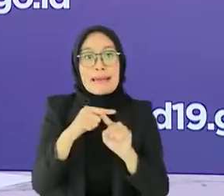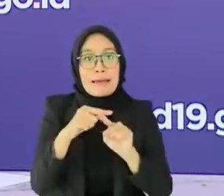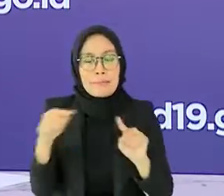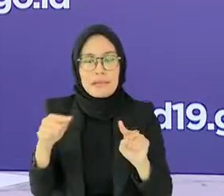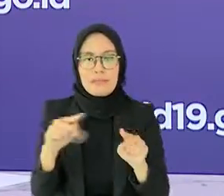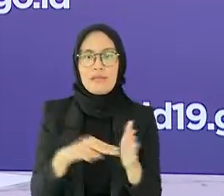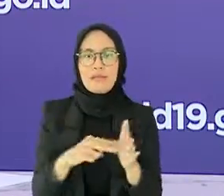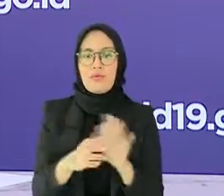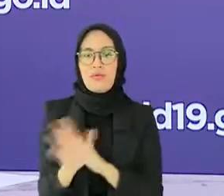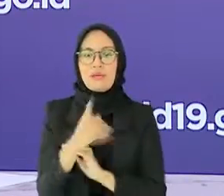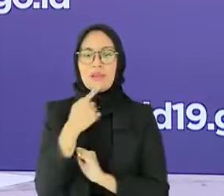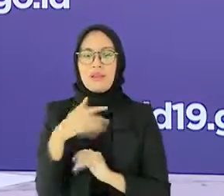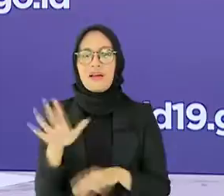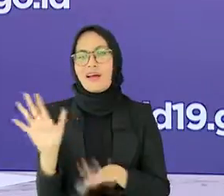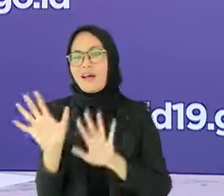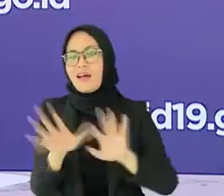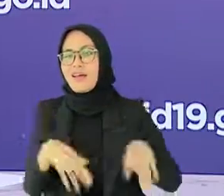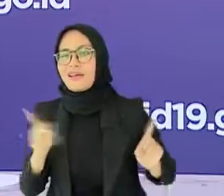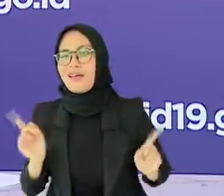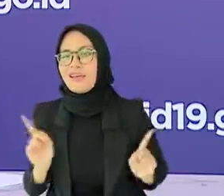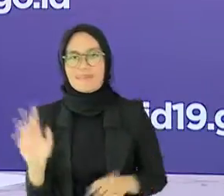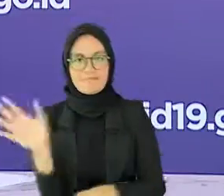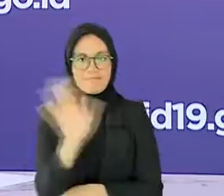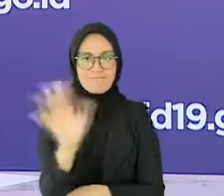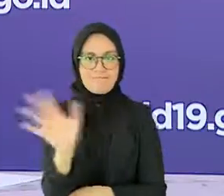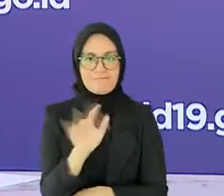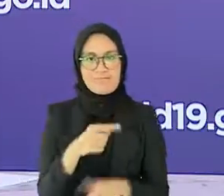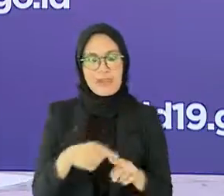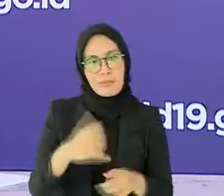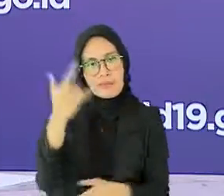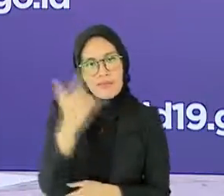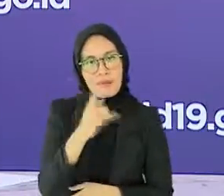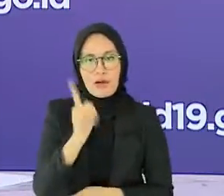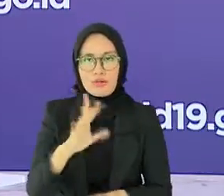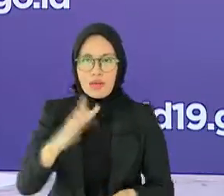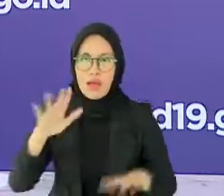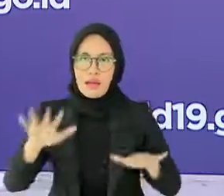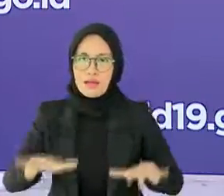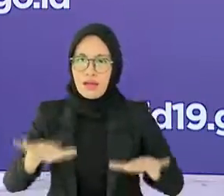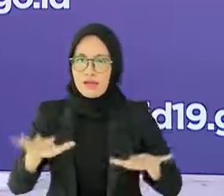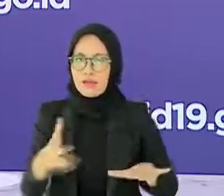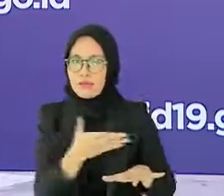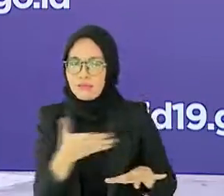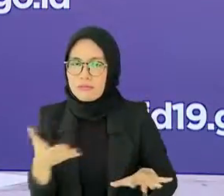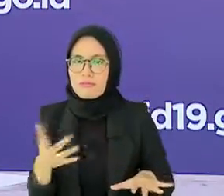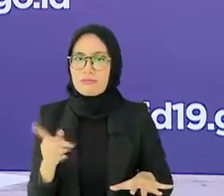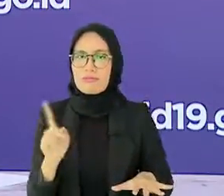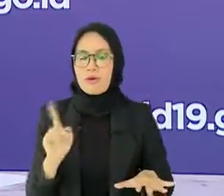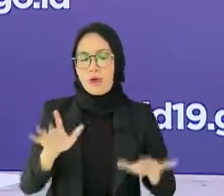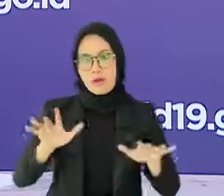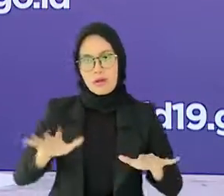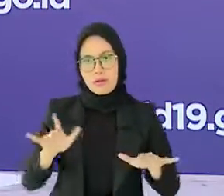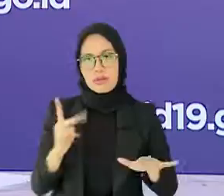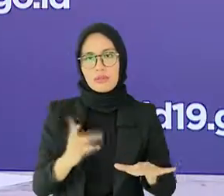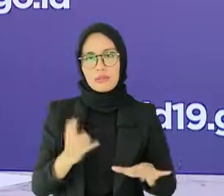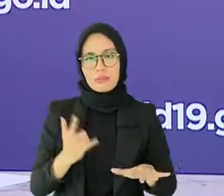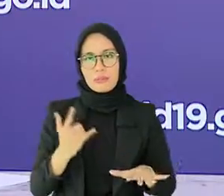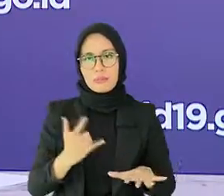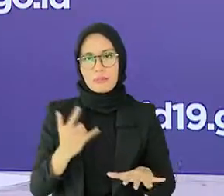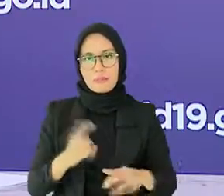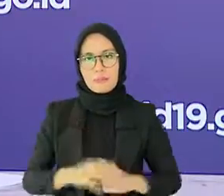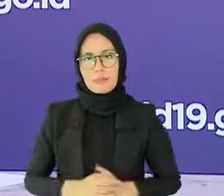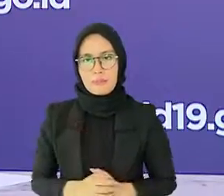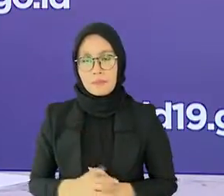berarti kita menjadi lengah malah sebaliknya kita harus konsisten untuk bersikap hati-hati kita